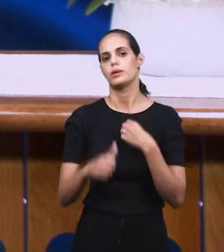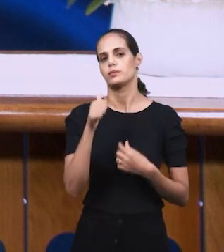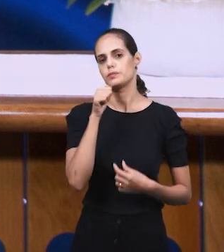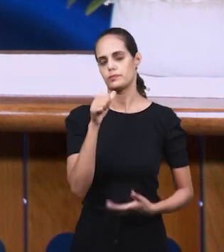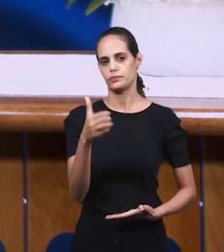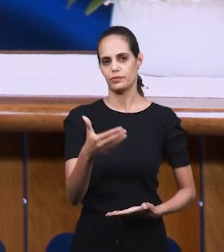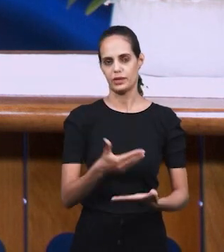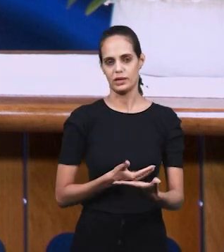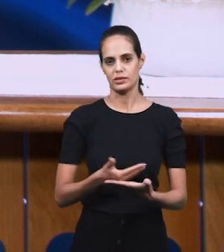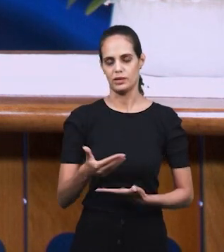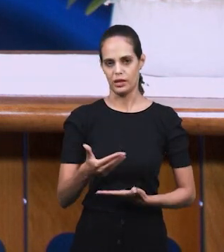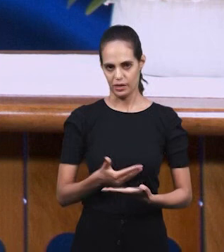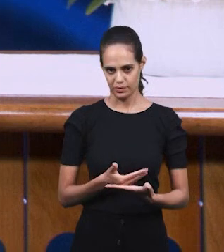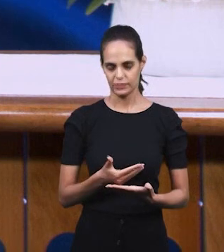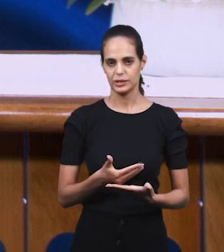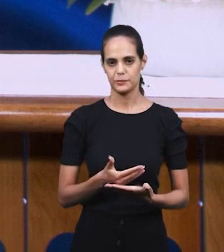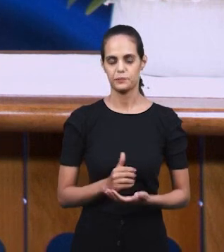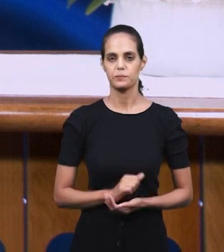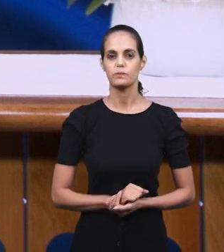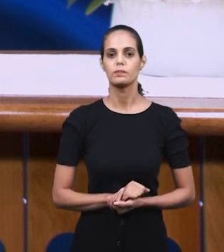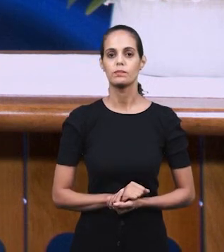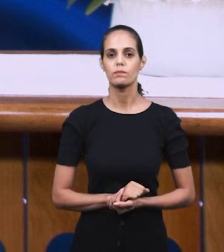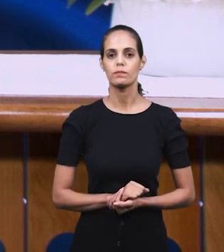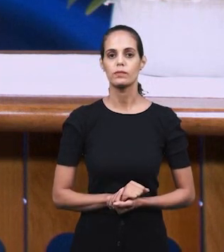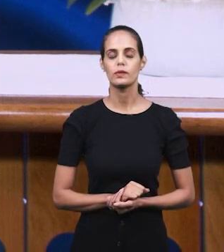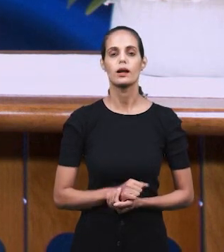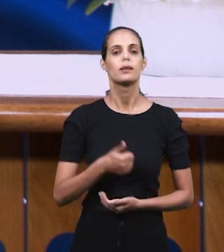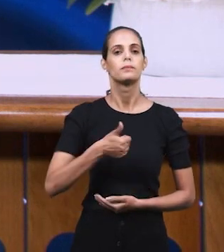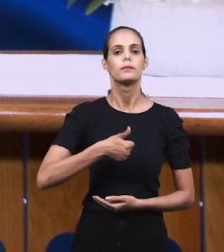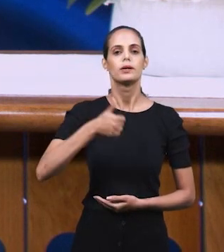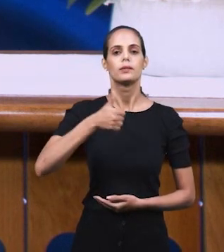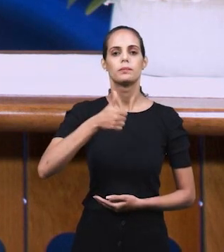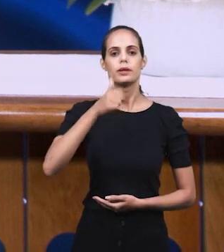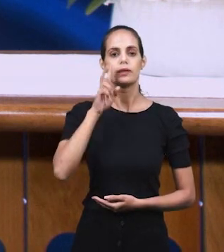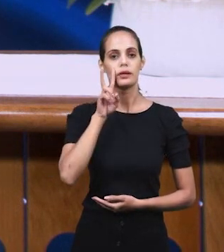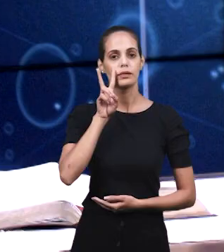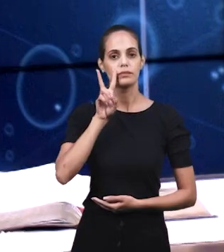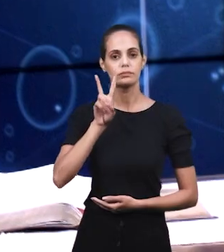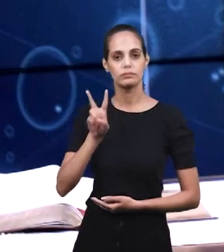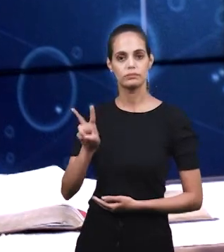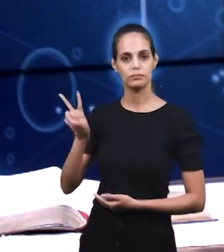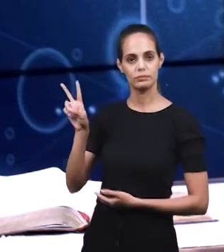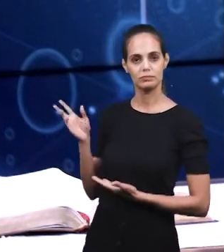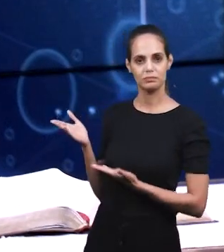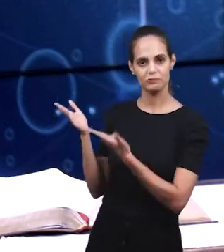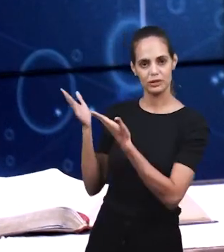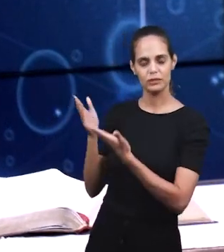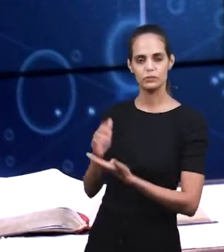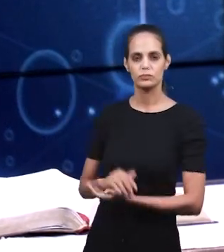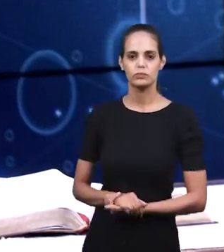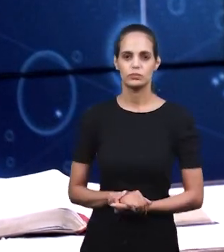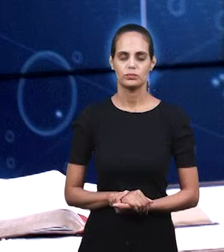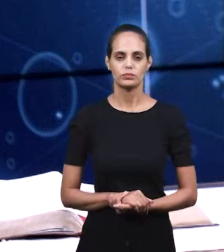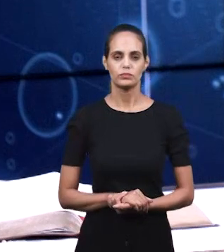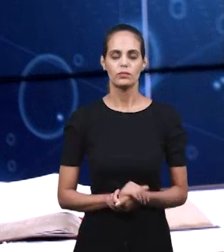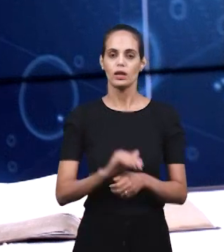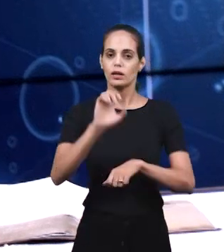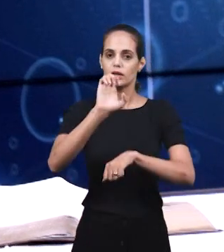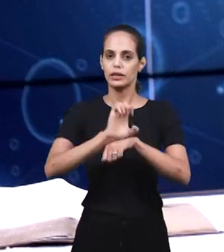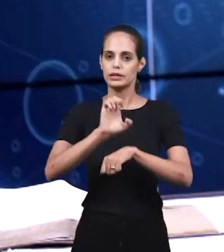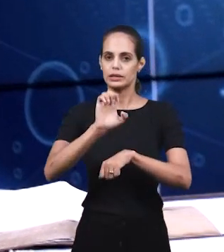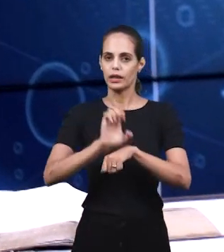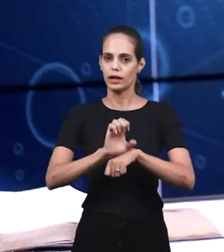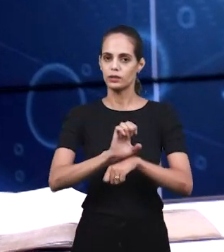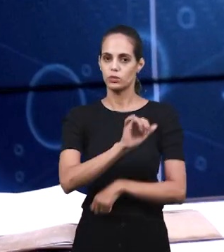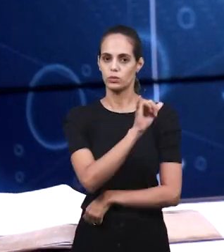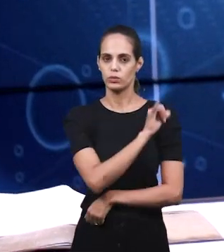молодежи, нашим тружникам и нашим сестрам. И они дадут нам ответы на эти вопросы. И хотели бы пригласить из